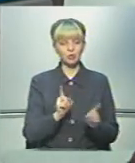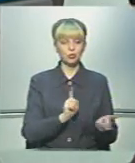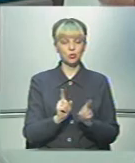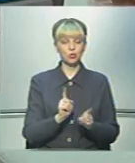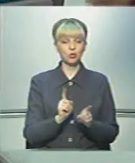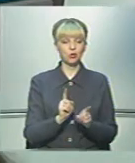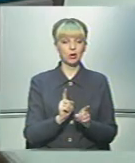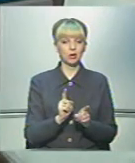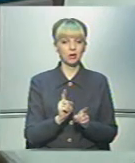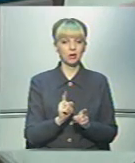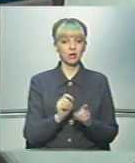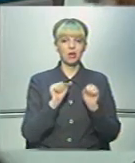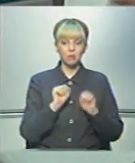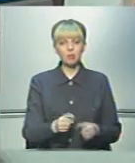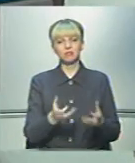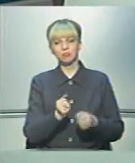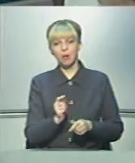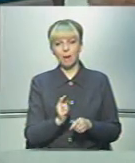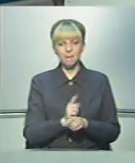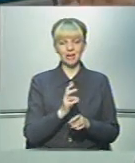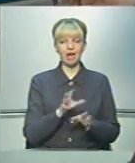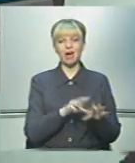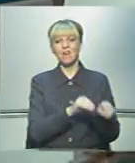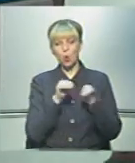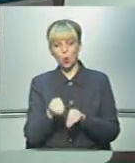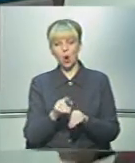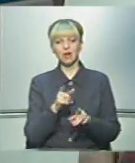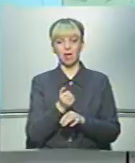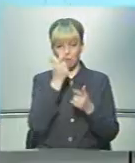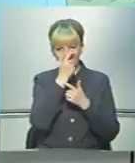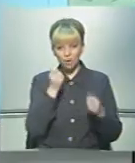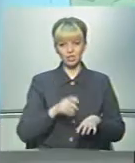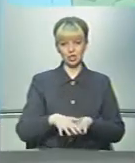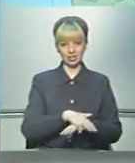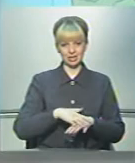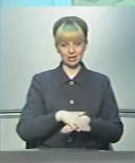можемо прийняти міри для евакуації, для попередження населення.